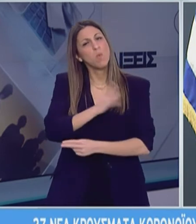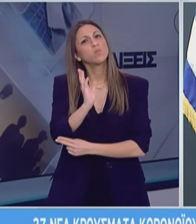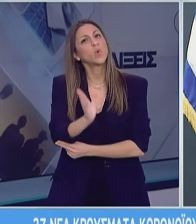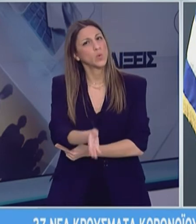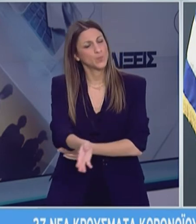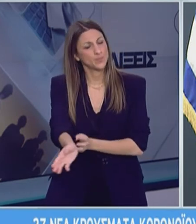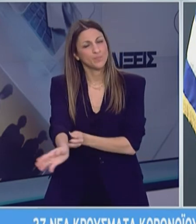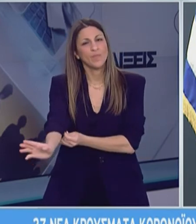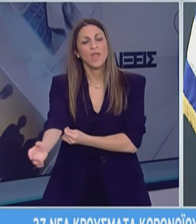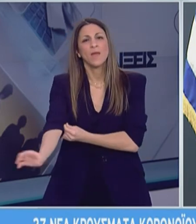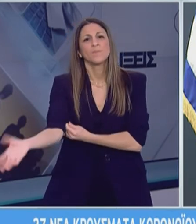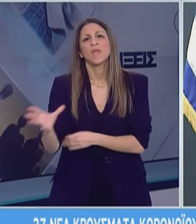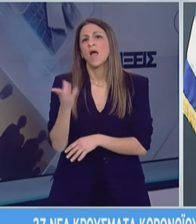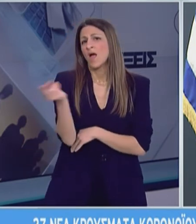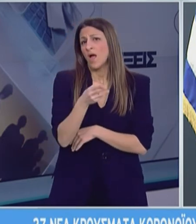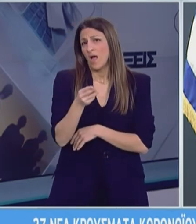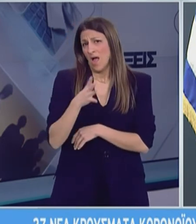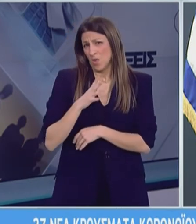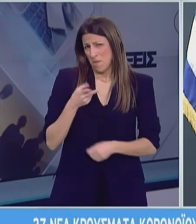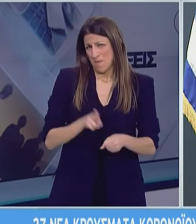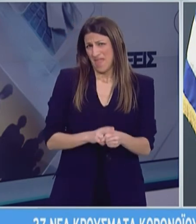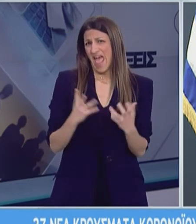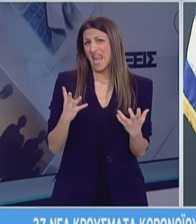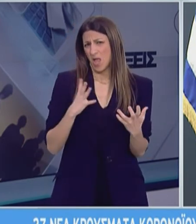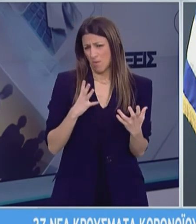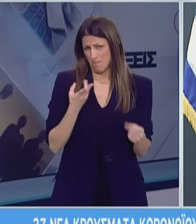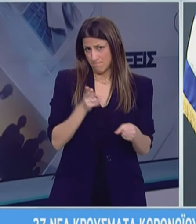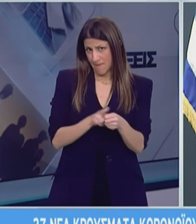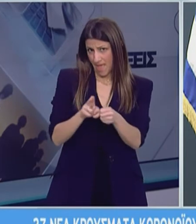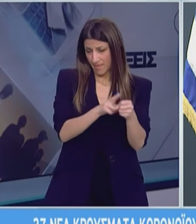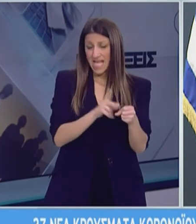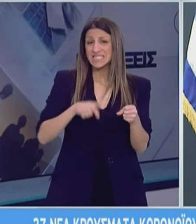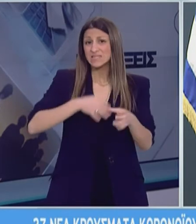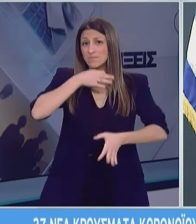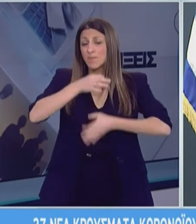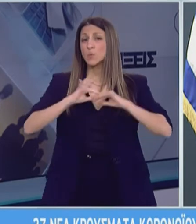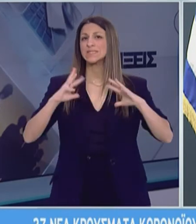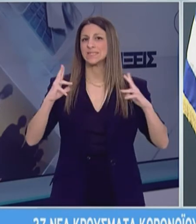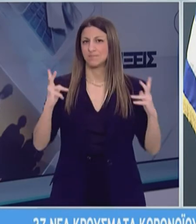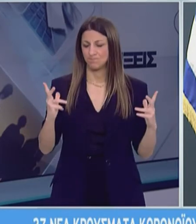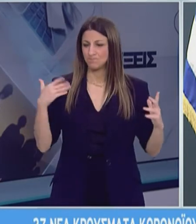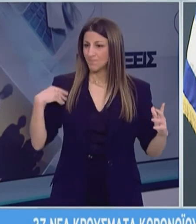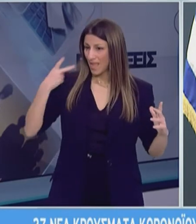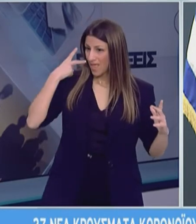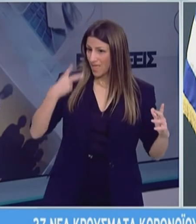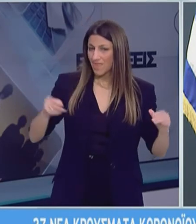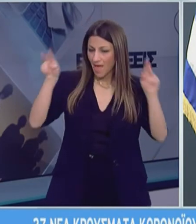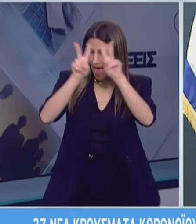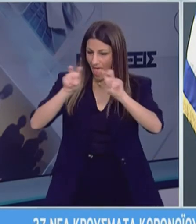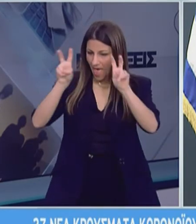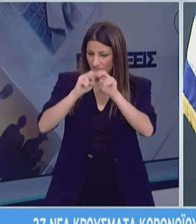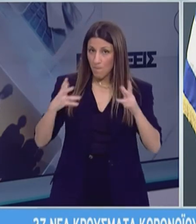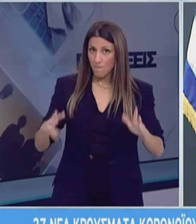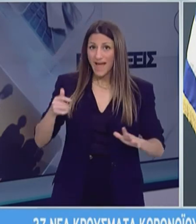Σχετικά με θανάτους σε νέα άτομα ή και παιδιά πρέπει νομίζω σήμερα να τοποθετηθώ. Είδα κάποια δημοσιεύματα χθες.